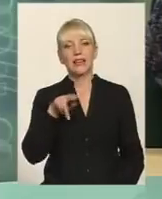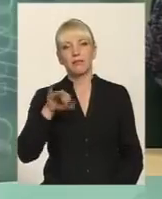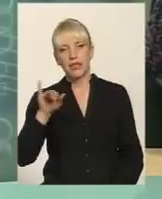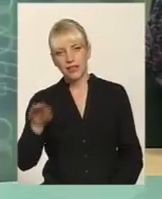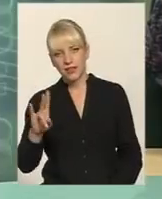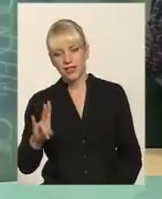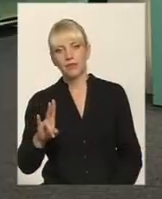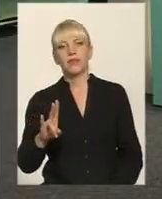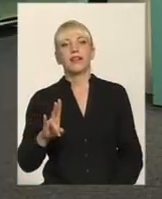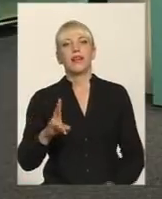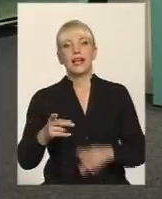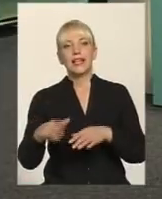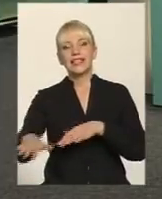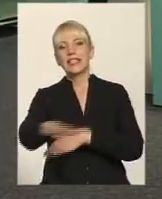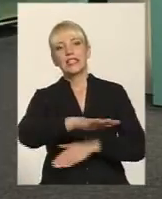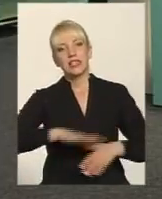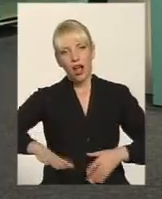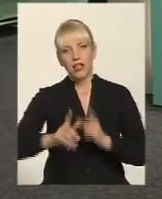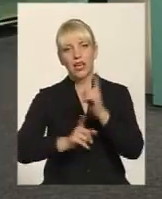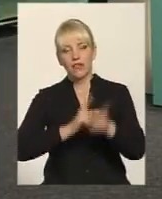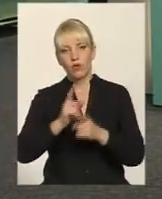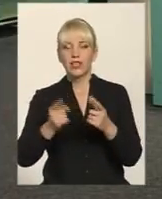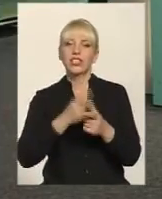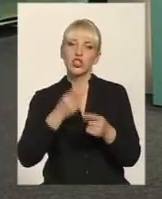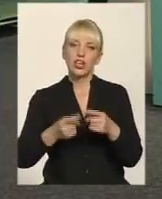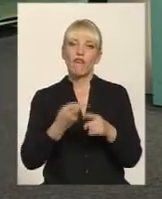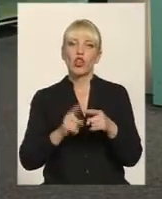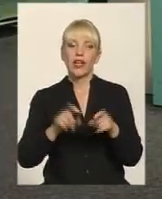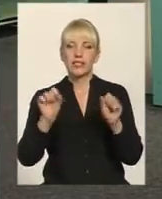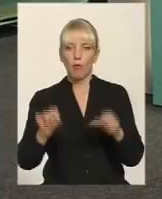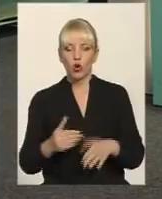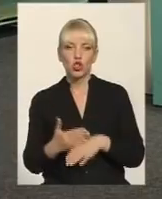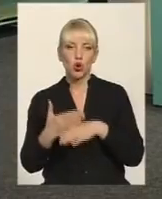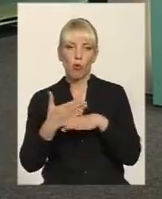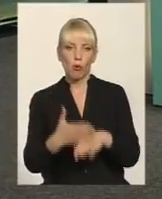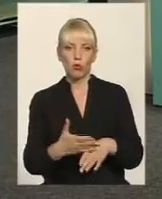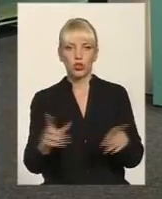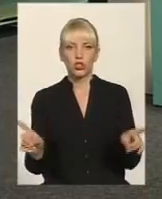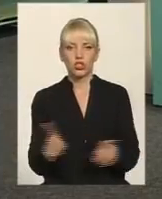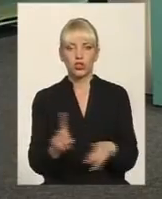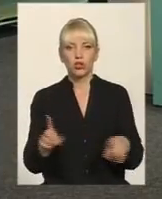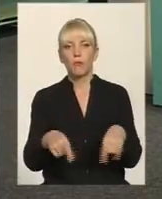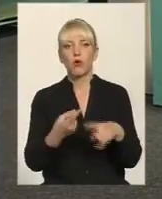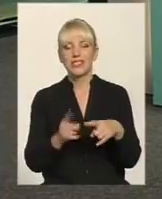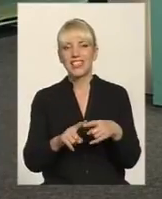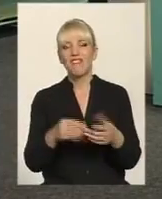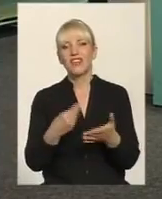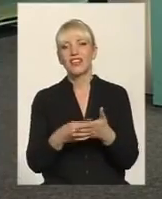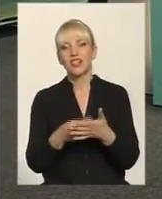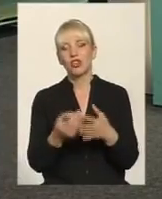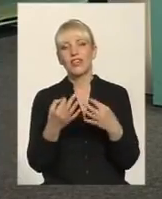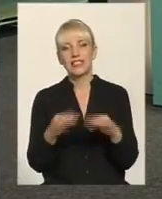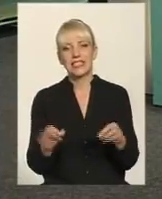адмінтерреформа, чи вона зможе допомогти для того, аби от та фінансова незалежність з